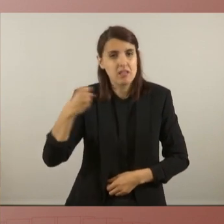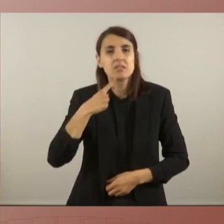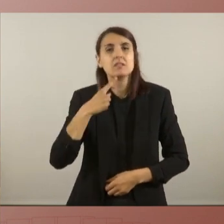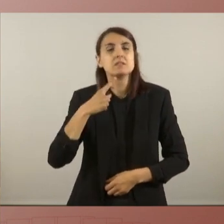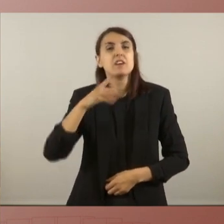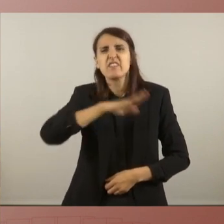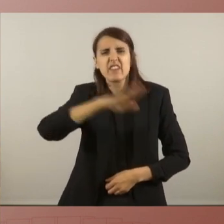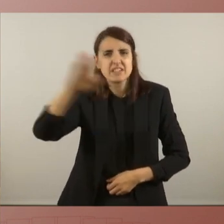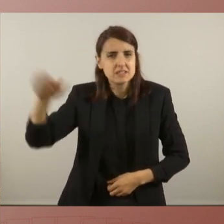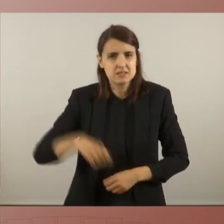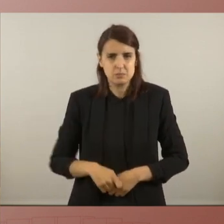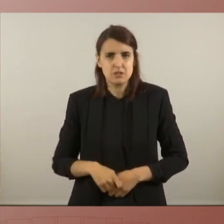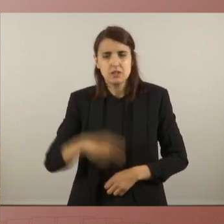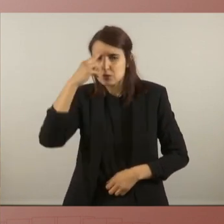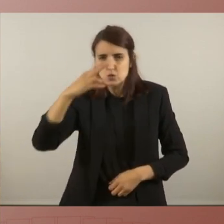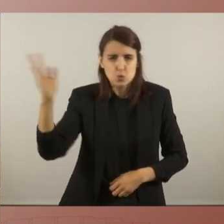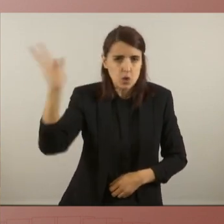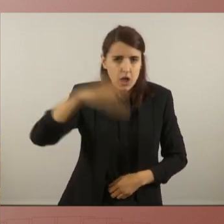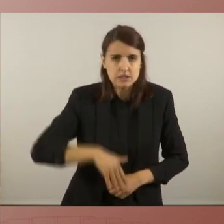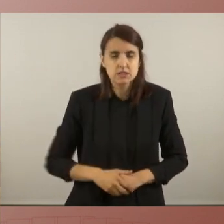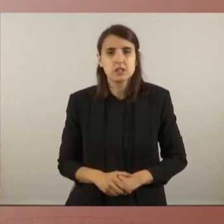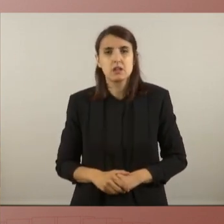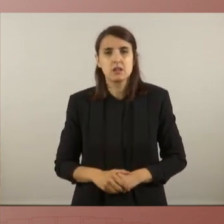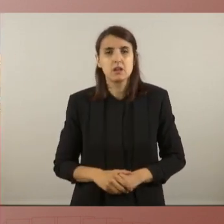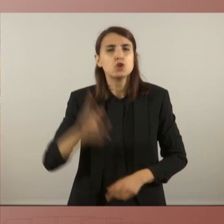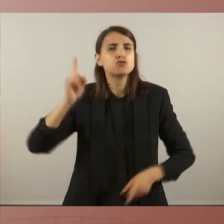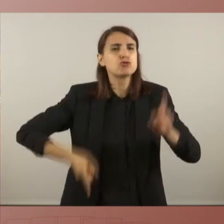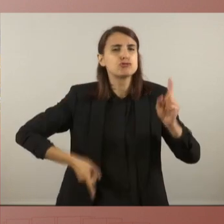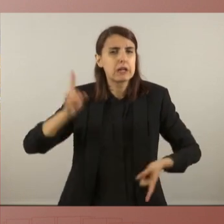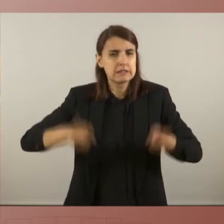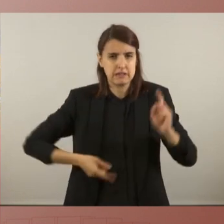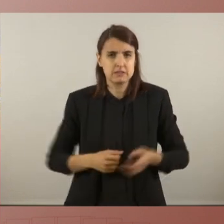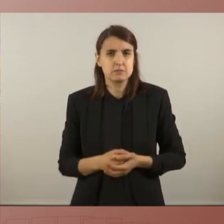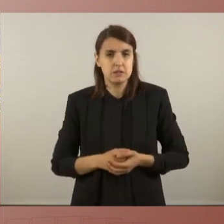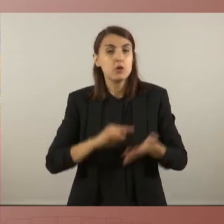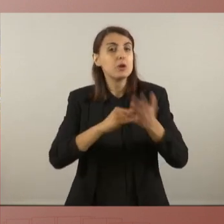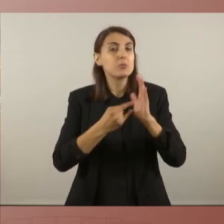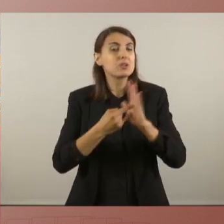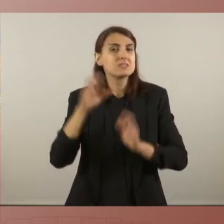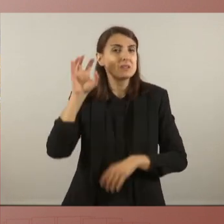es diu intolerància, es diu totalitarisme. Els grans projectes de país